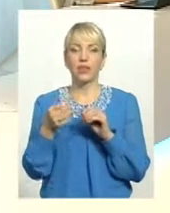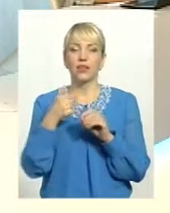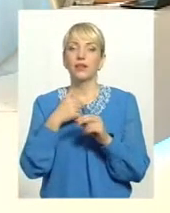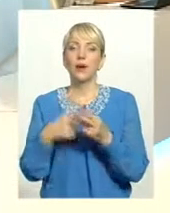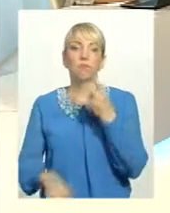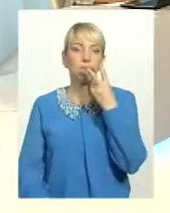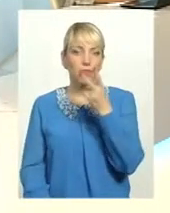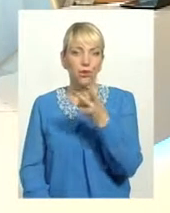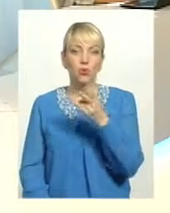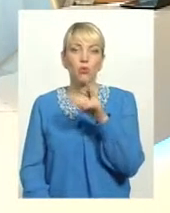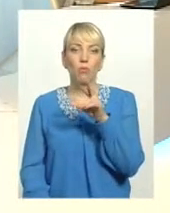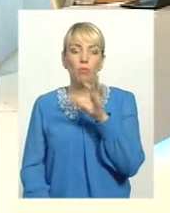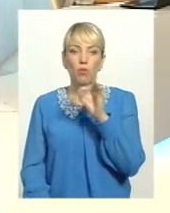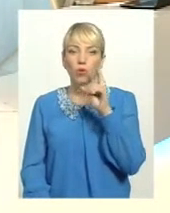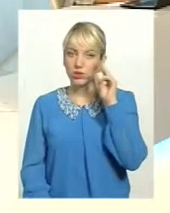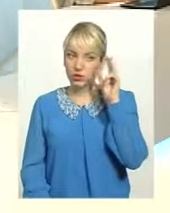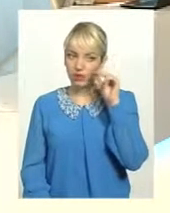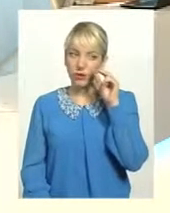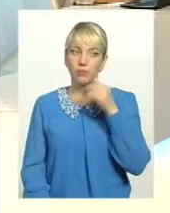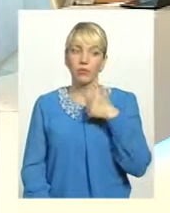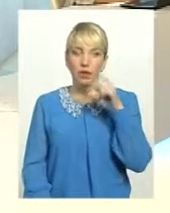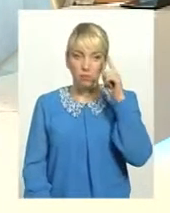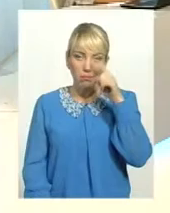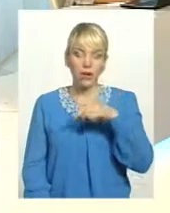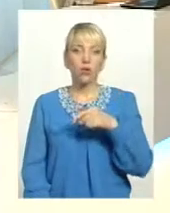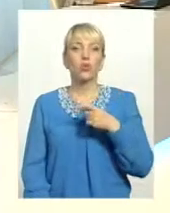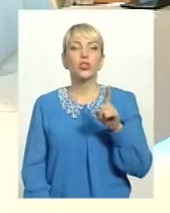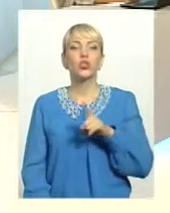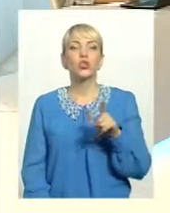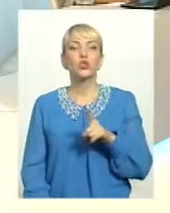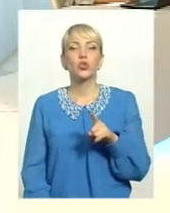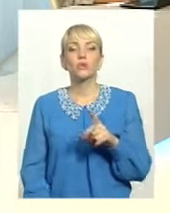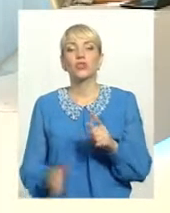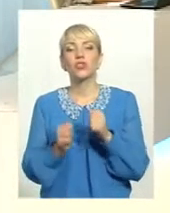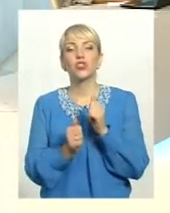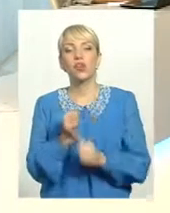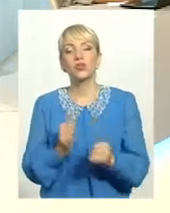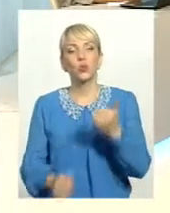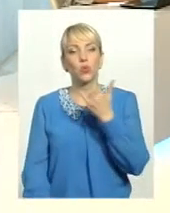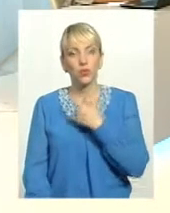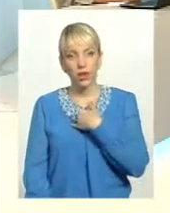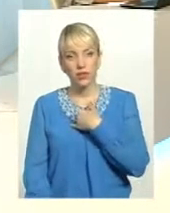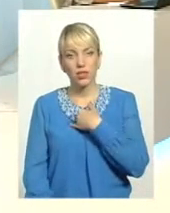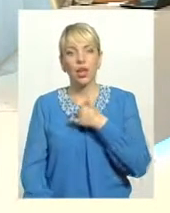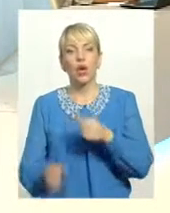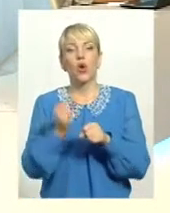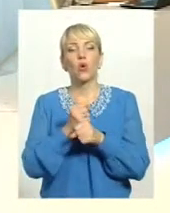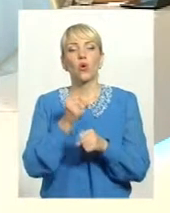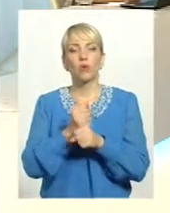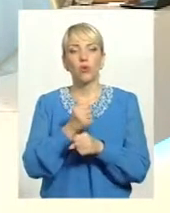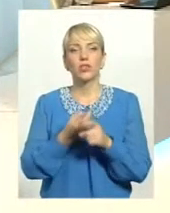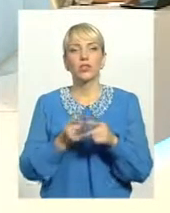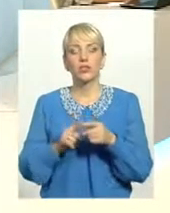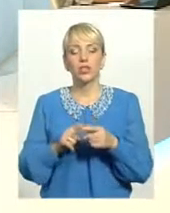бачу по цифрах і переконання, дійсно, що дуже часто в нас навіть робота тих самих комісій чи